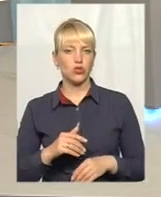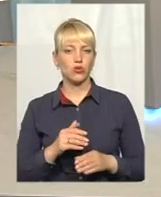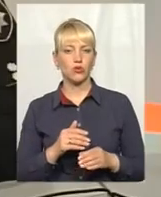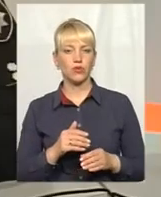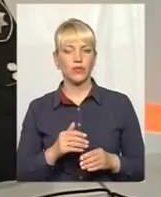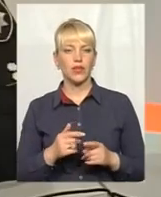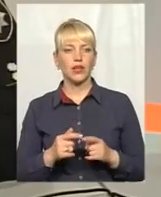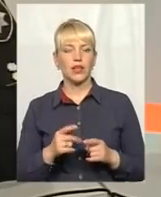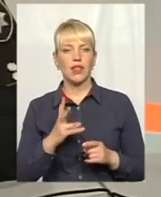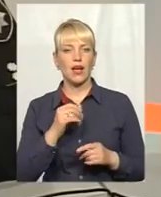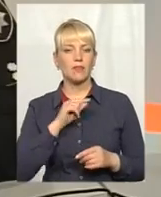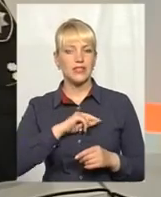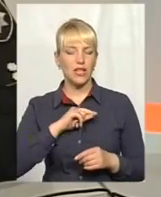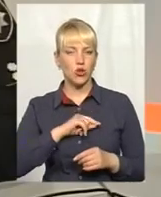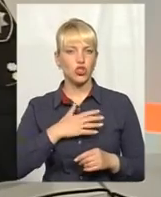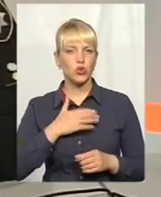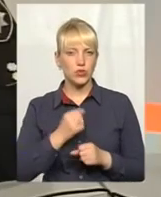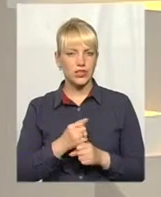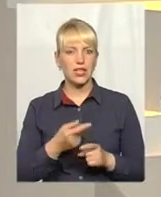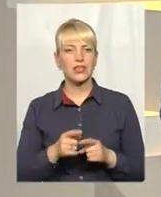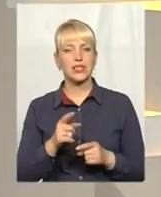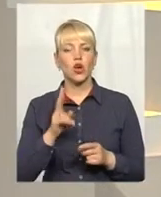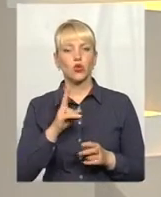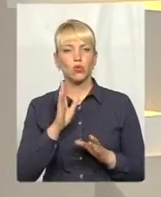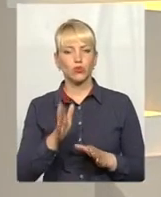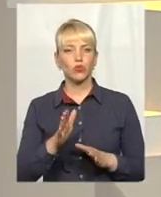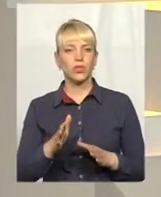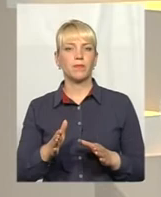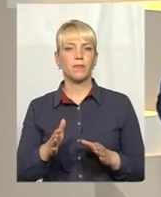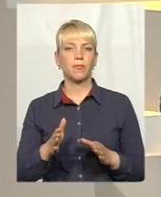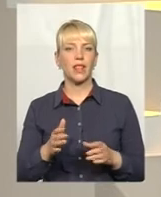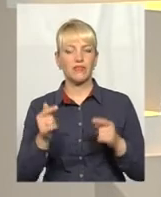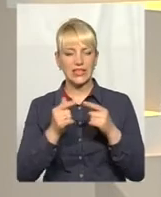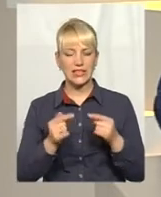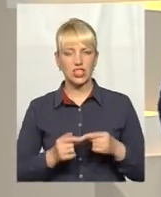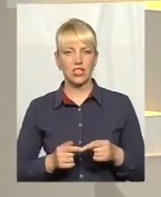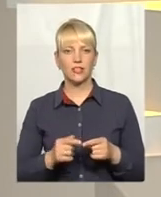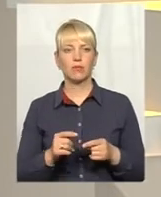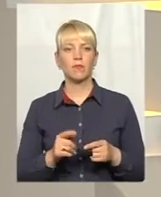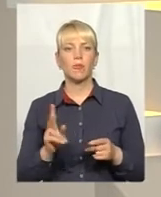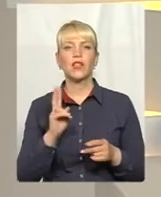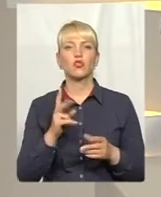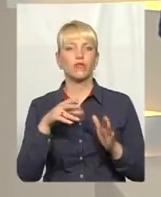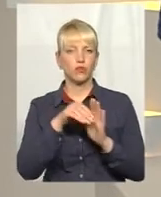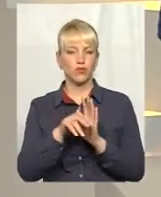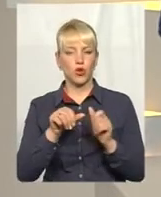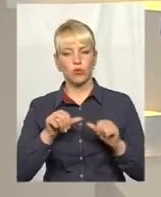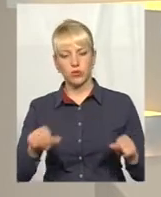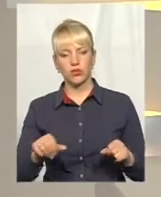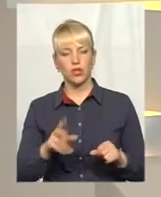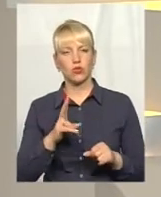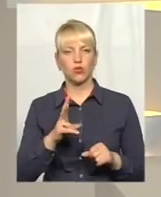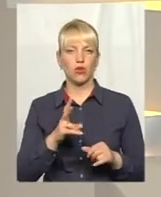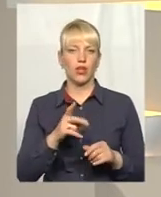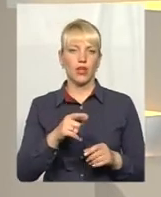документи і вони пройдуть. Хто визначатиме, що це за комісія і хто визначатиме, гідний чи не гідний,